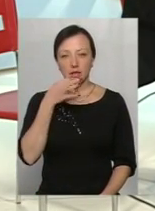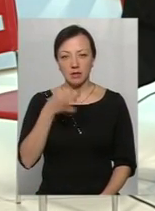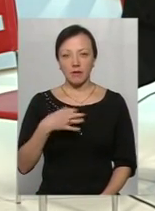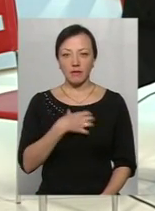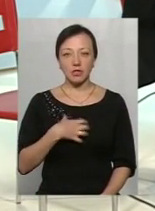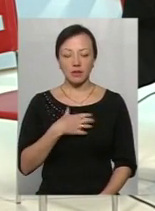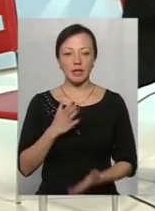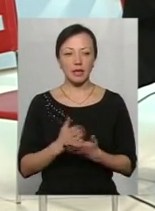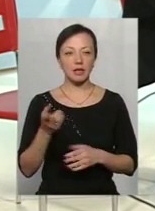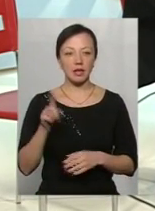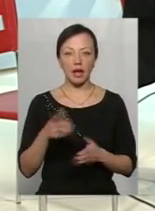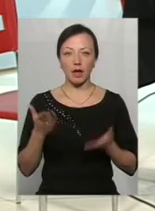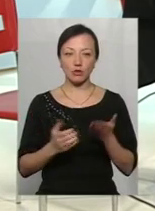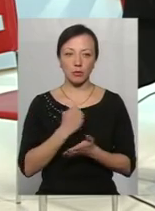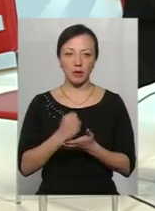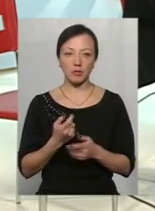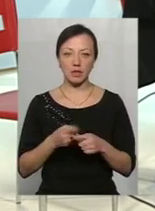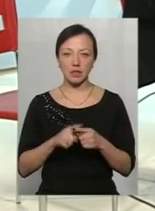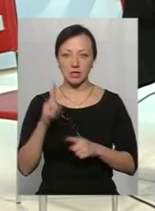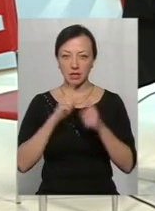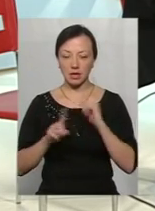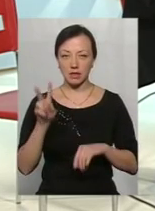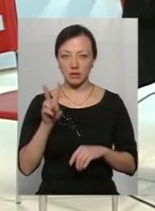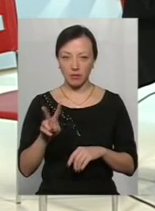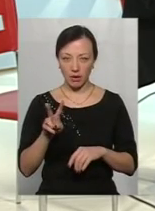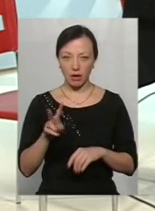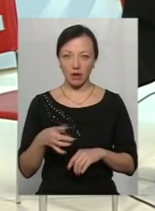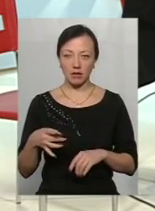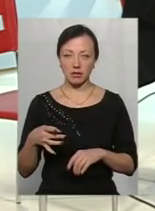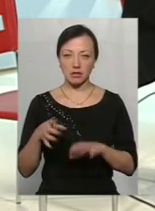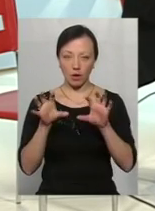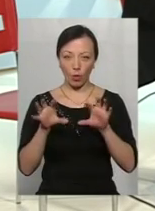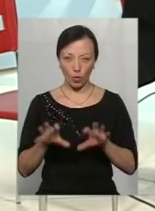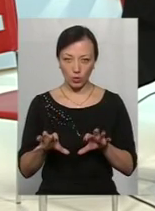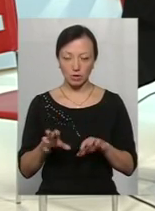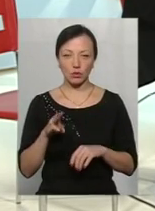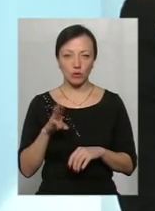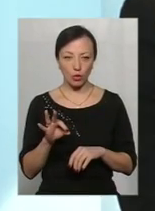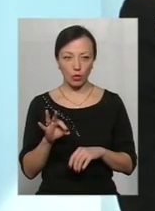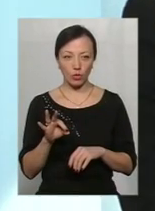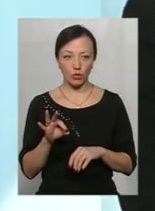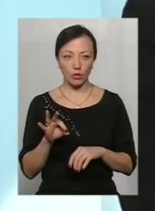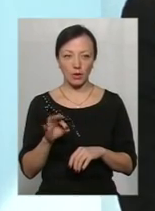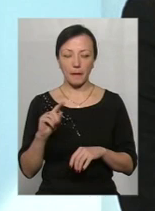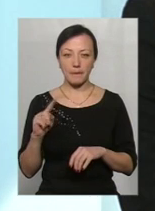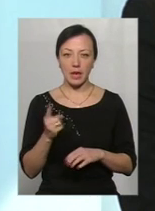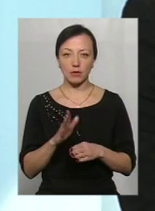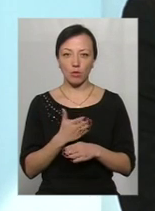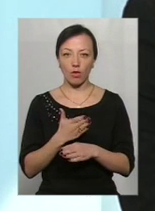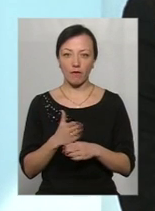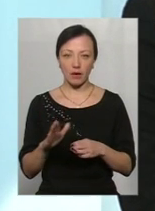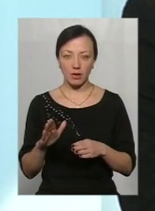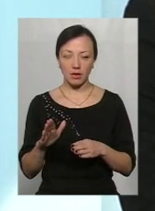моментом є те, якщо приймуть на цій сесії оцих два, принаймні, закони, то вже в першій половині